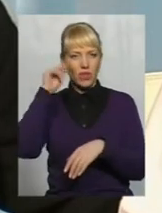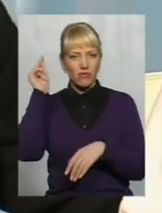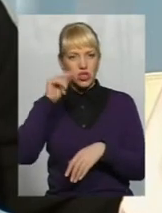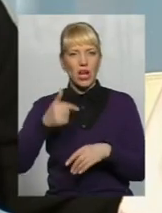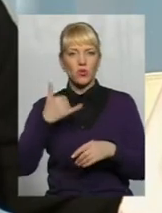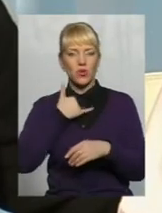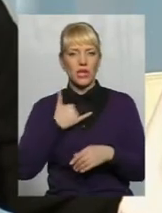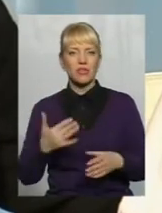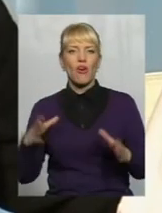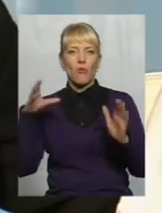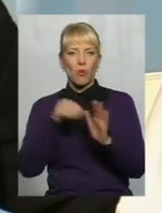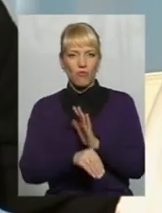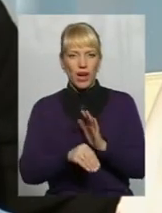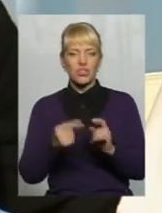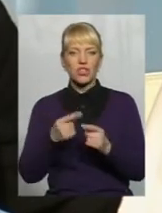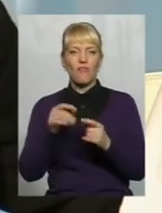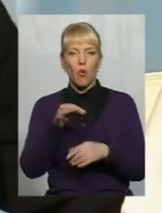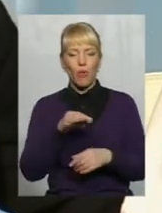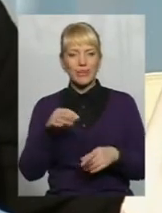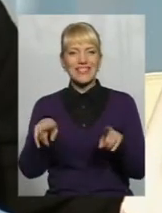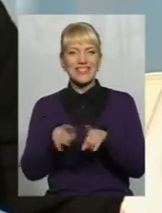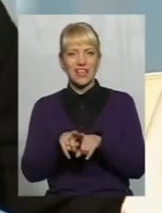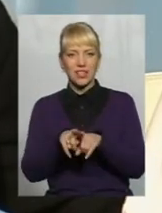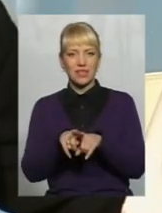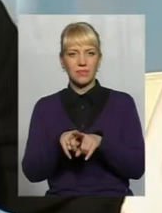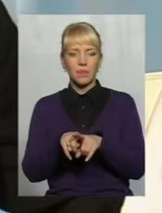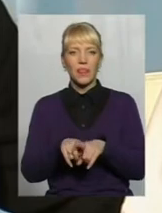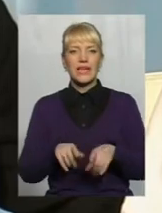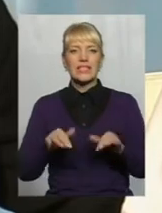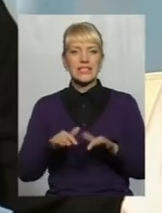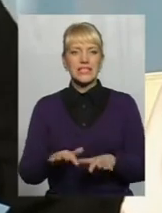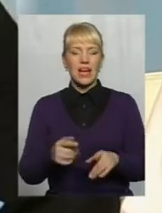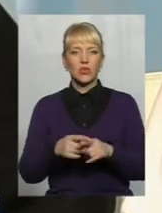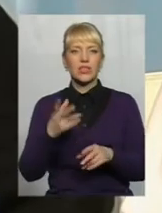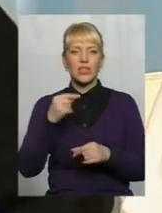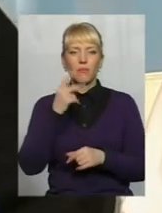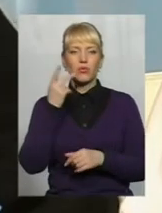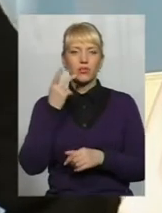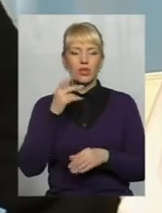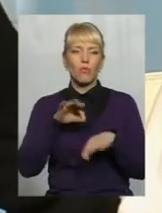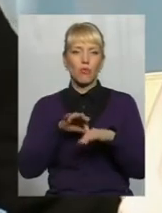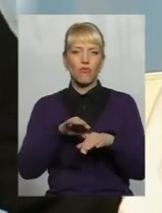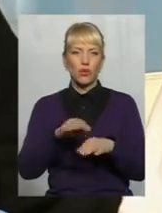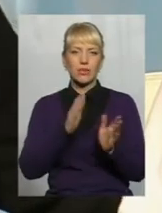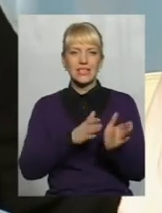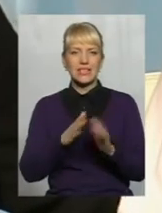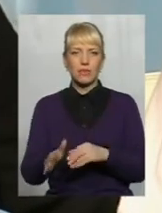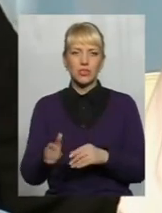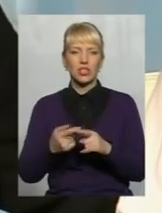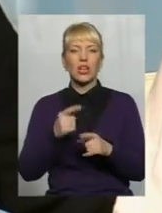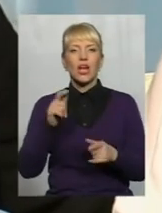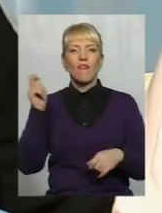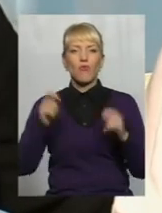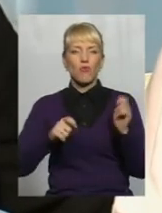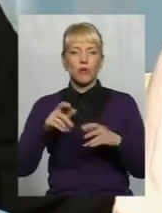запроваджені в області такі заходи Ми постійно проводимо систематично інвестиційний форум